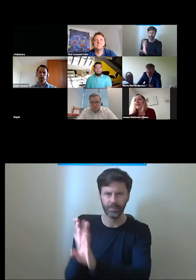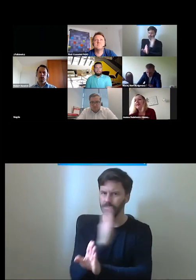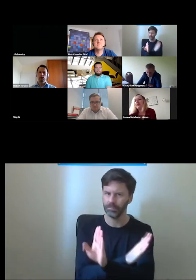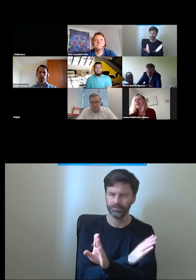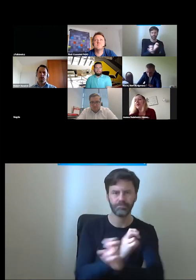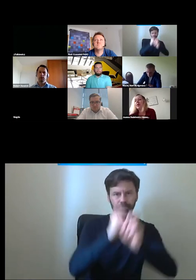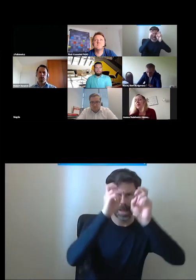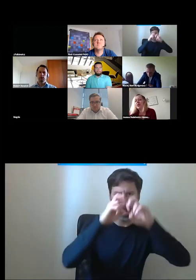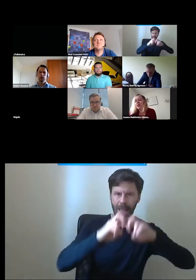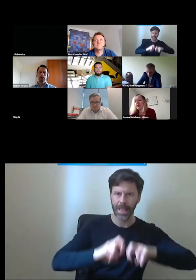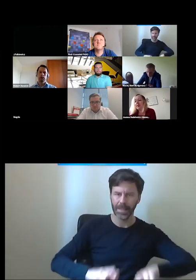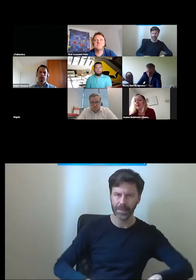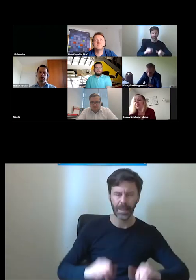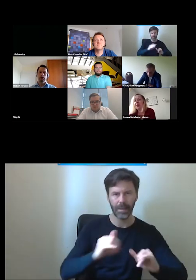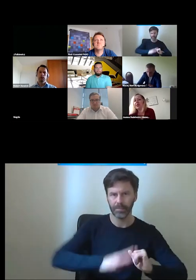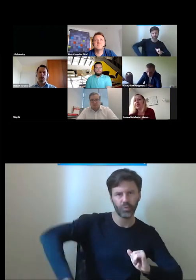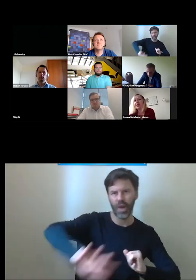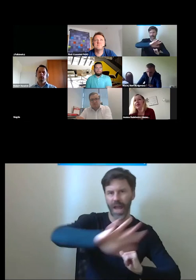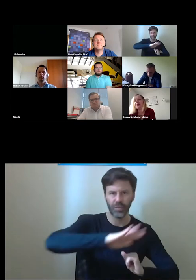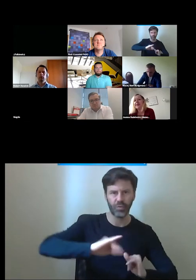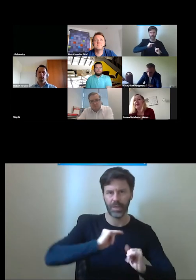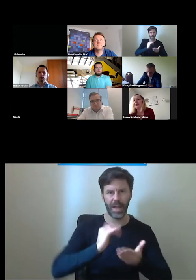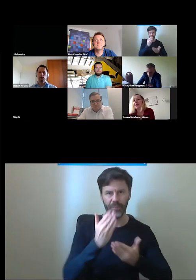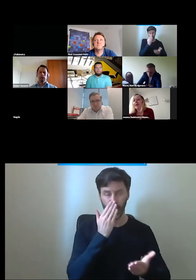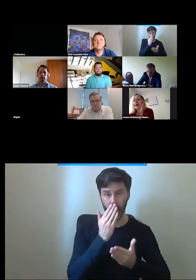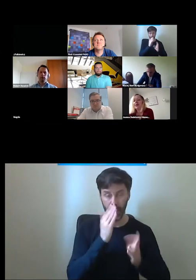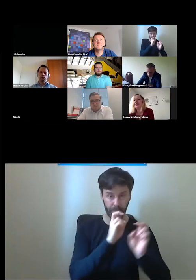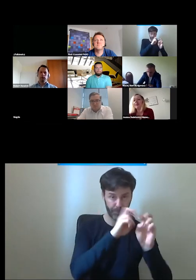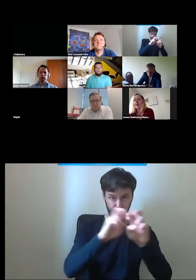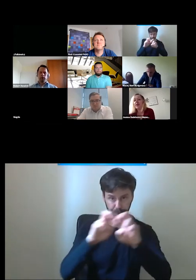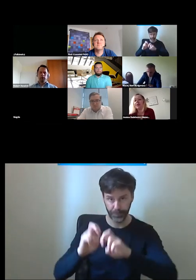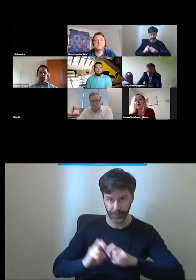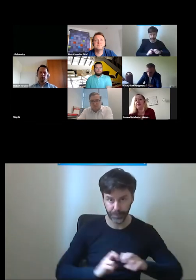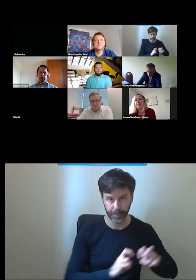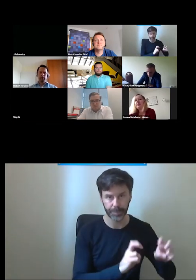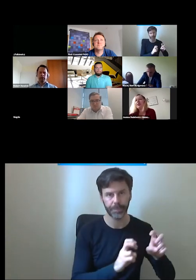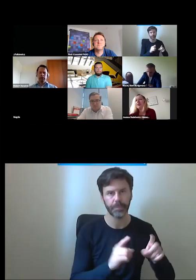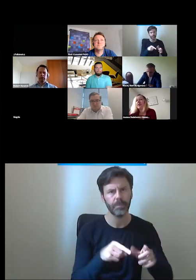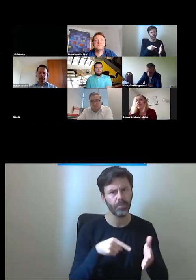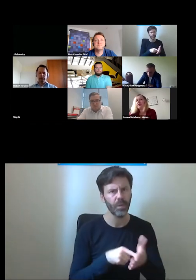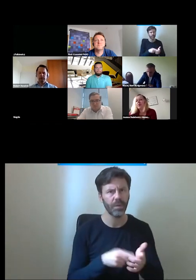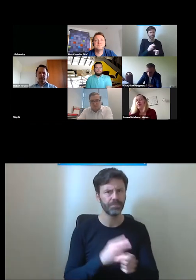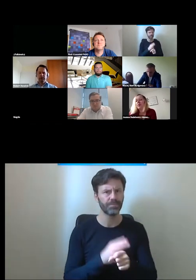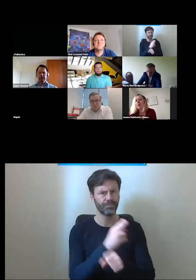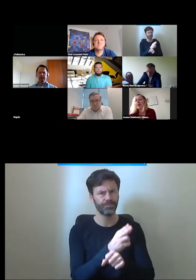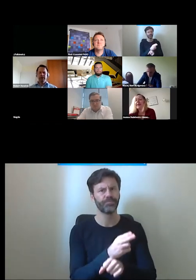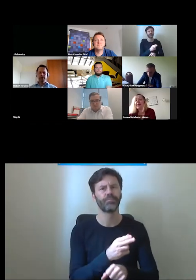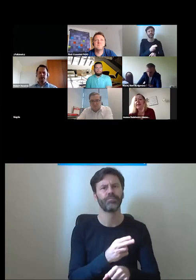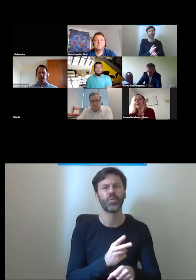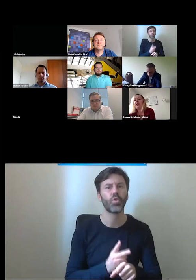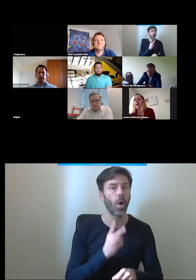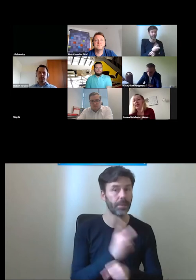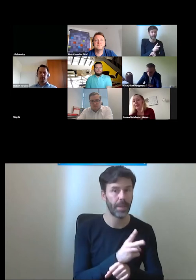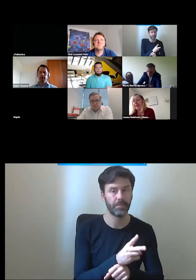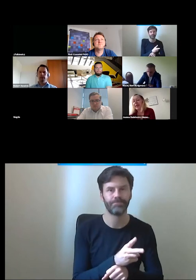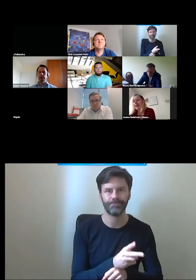analiz funkcjonalno-przestrzennych i właśnie zagadnienia dostępności przestrzeni muzeum były dla